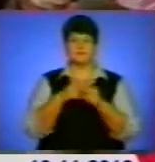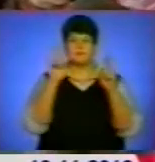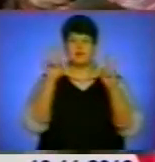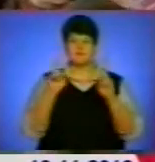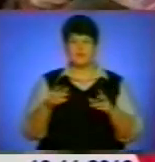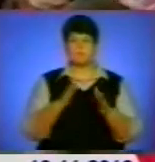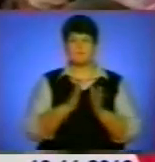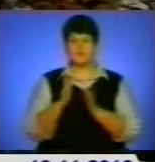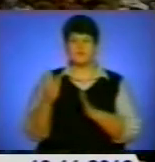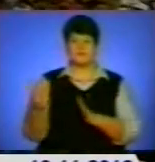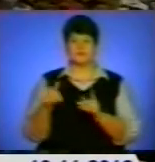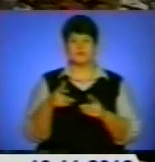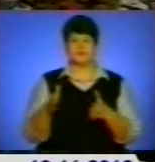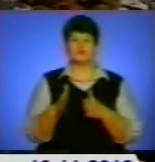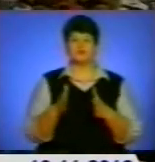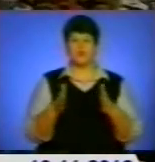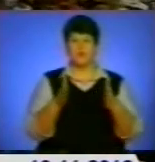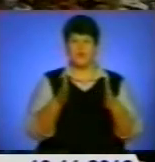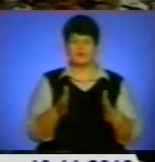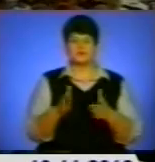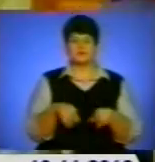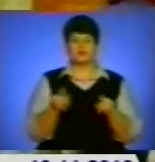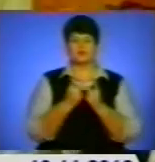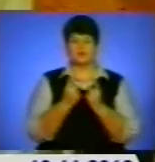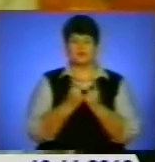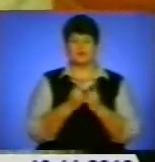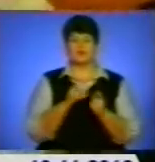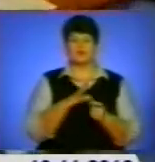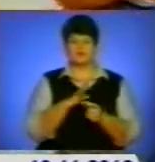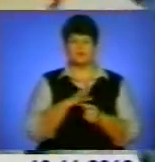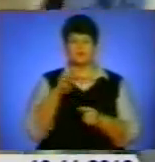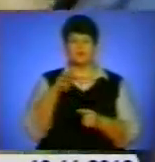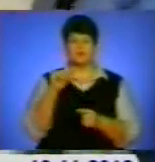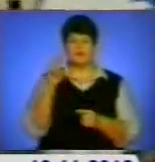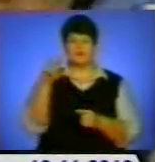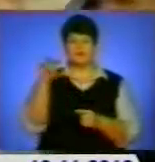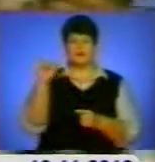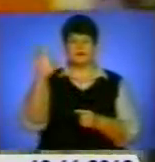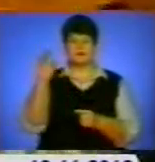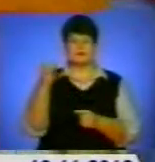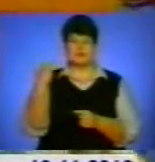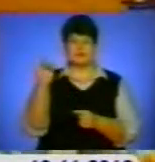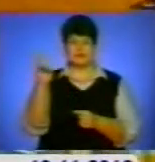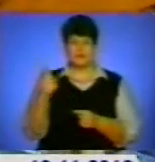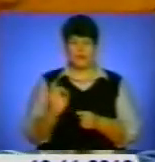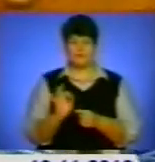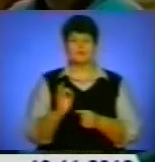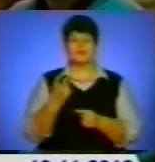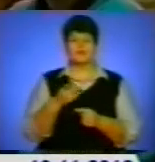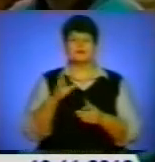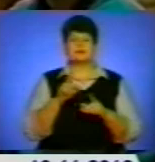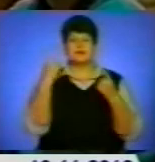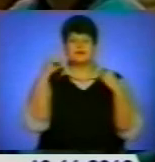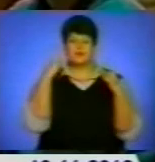на дорозі однолітка. Був серед героїв свята вже всім відомий міліцейко. Створений співробітниками сектору зв'язків з громадськістю обласної міліції